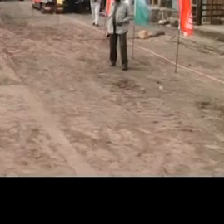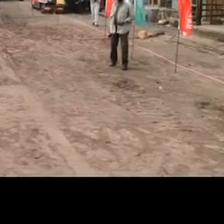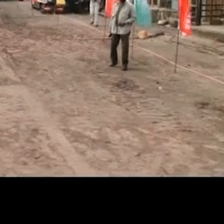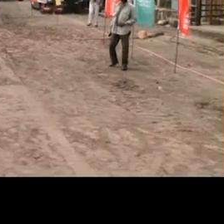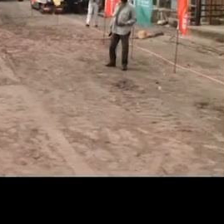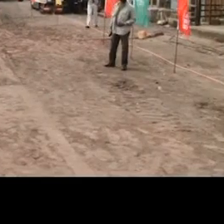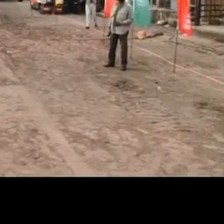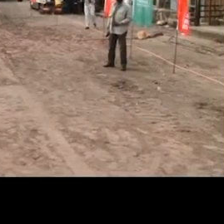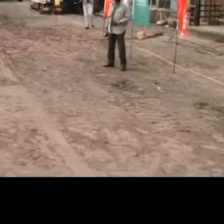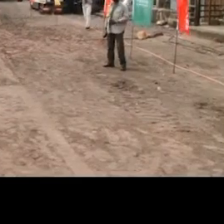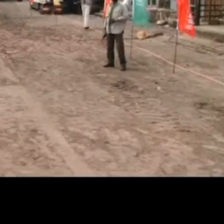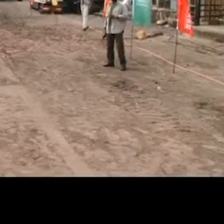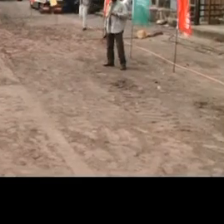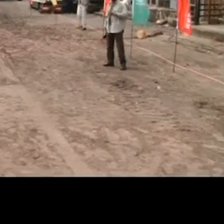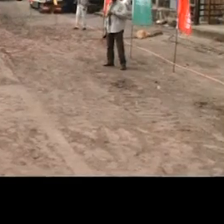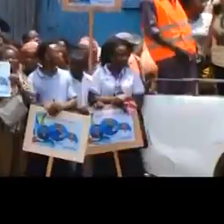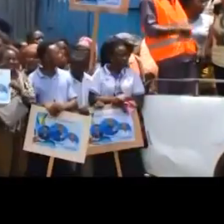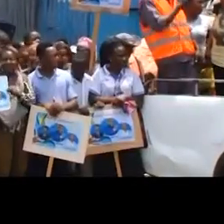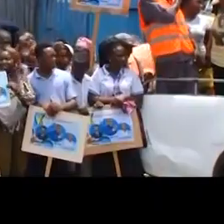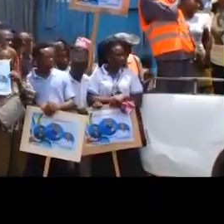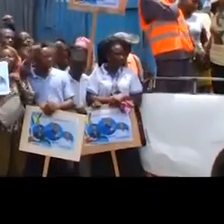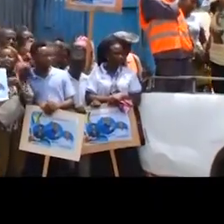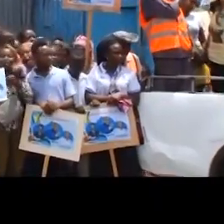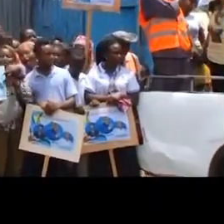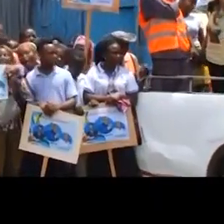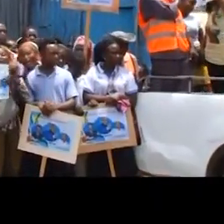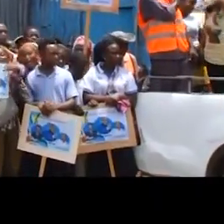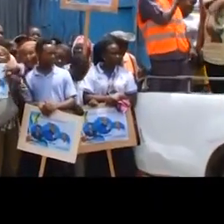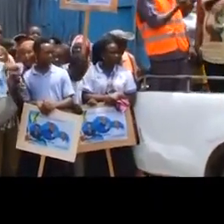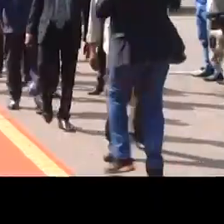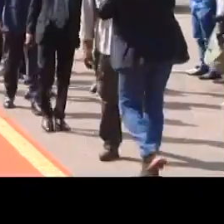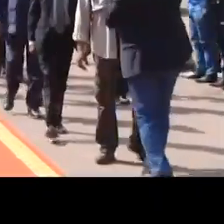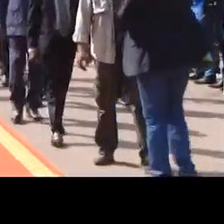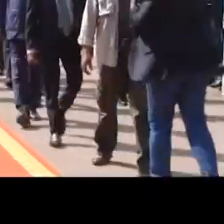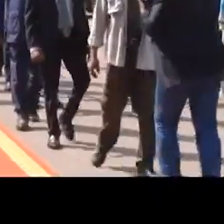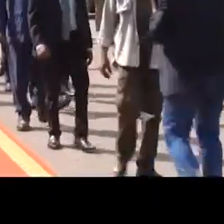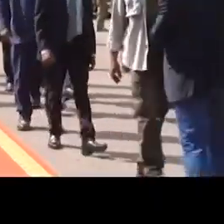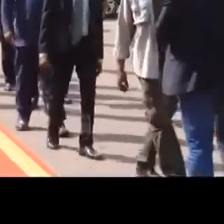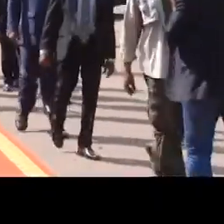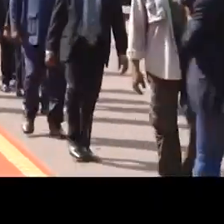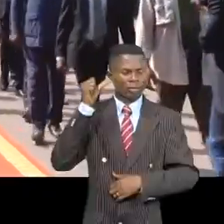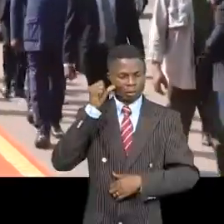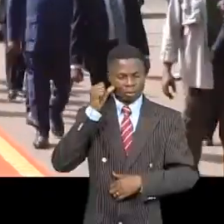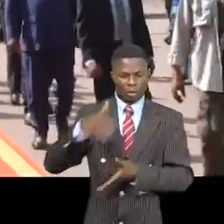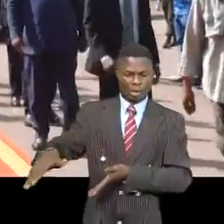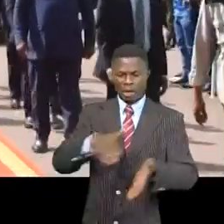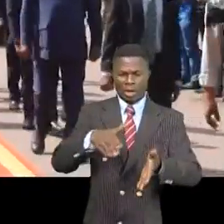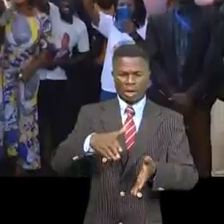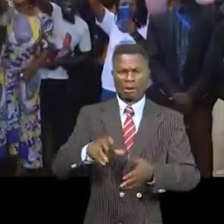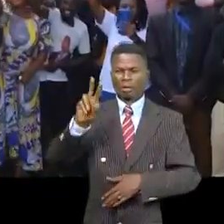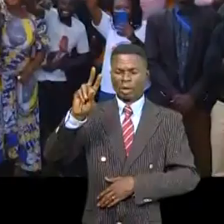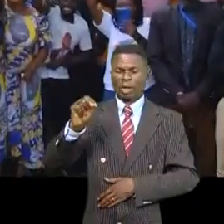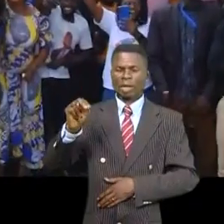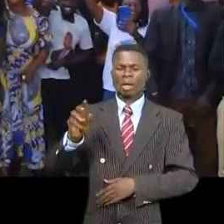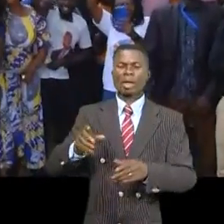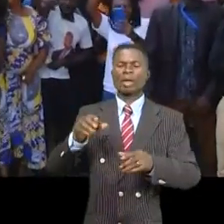permis le montage de toute une série de projets qui prennent corps au jour le jour. Ce mercredi, c'est sur la grande avenue Ngapama, communement